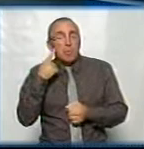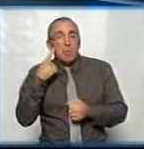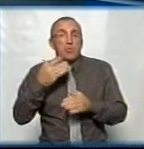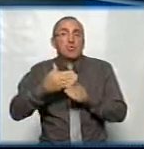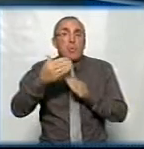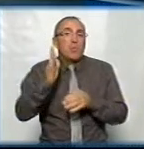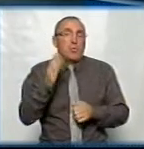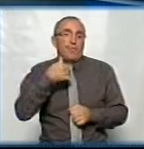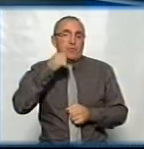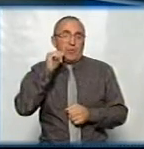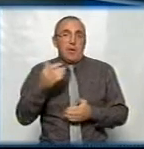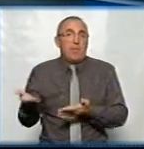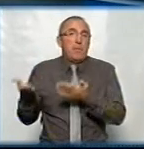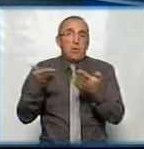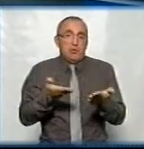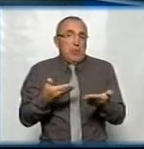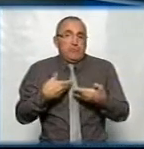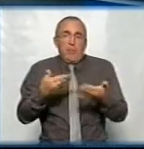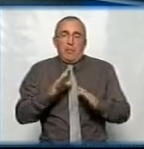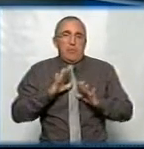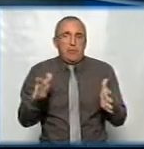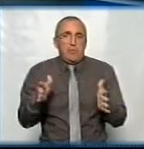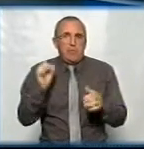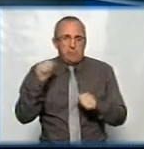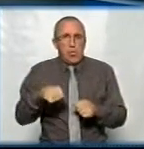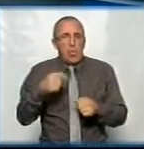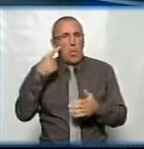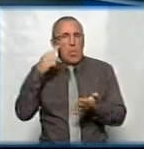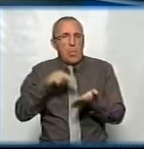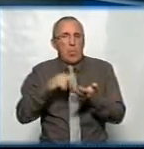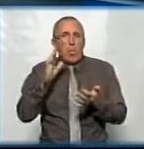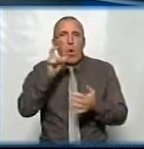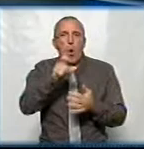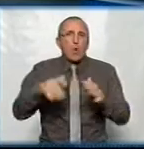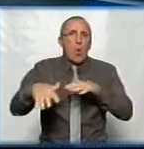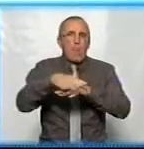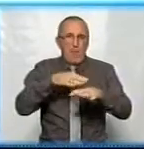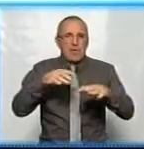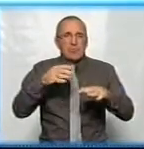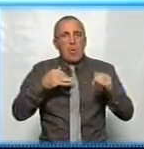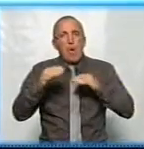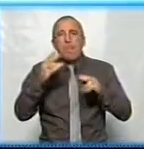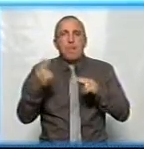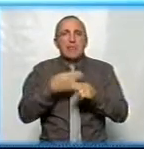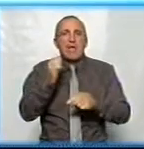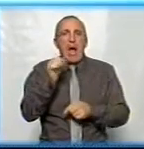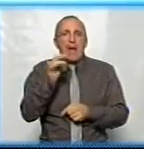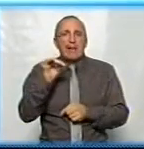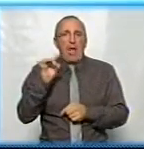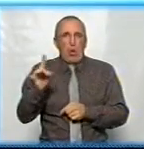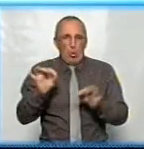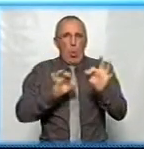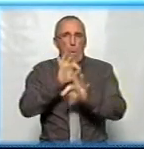буквально вчора. Тобто приглашення не було. Можна це розцінювати як громадське обговорення? Чи без архітекторів? вірніше, принаймні,